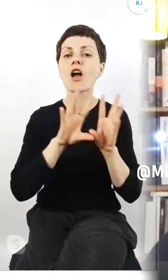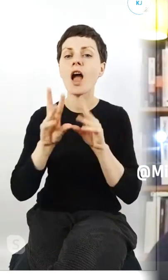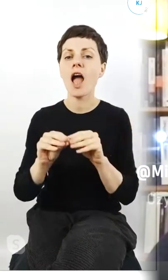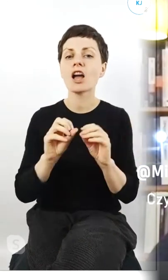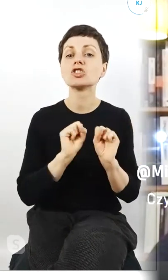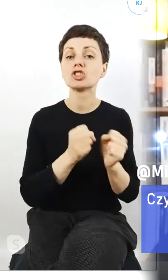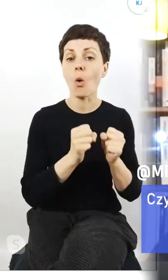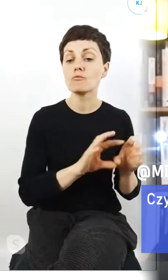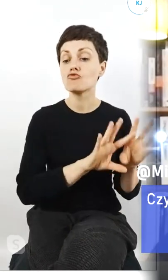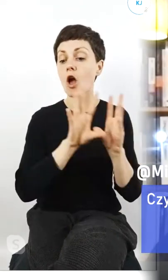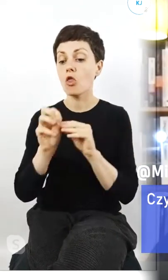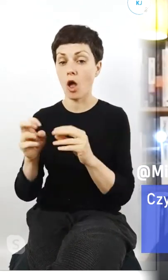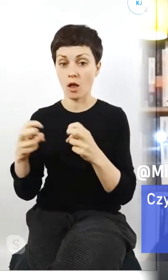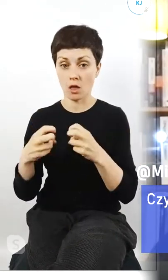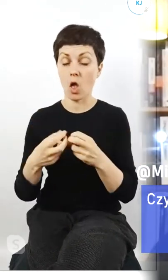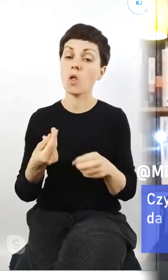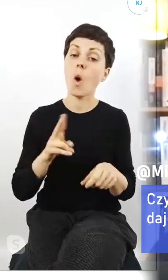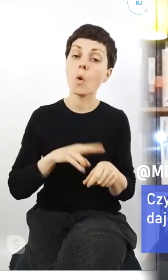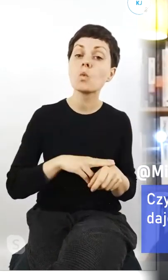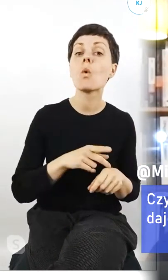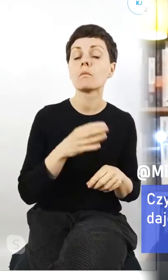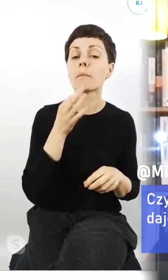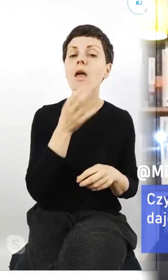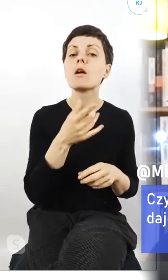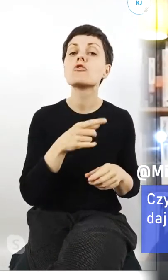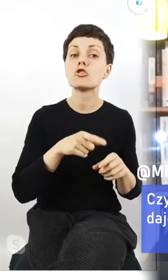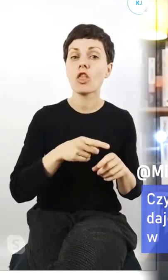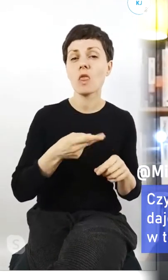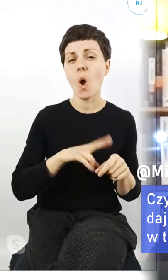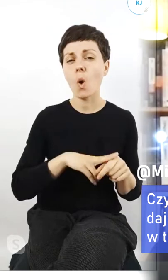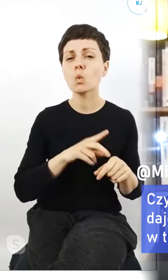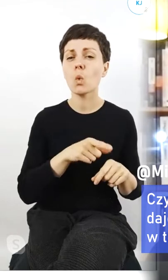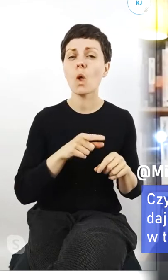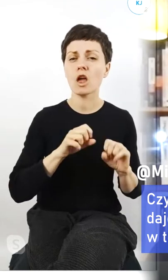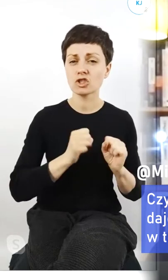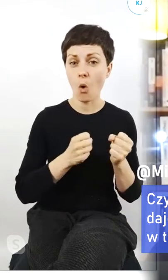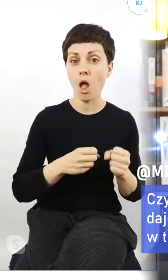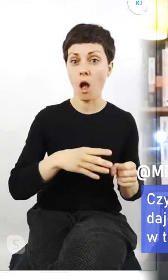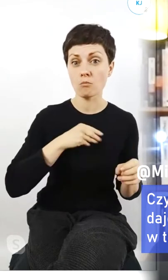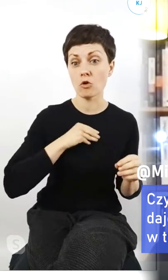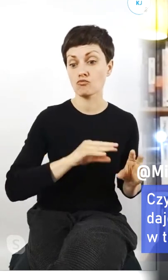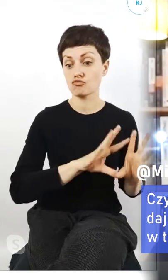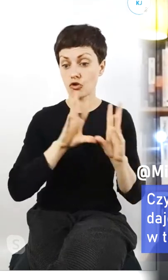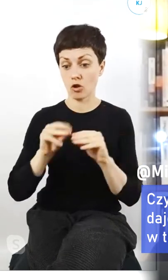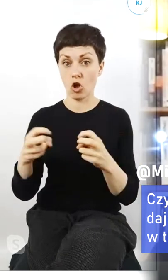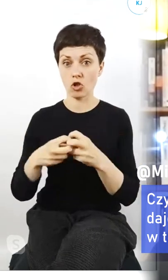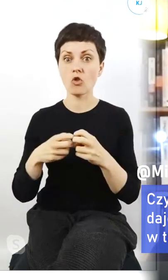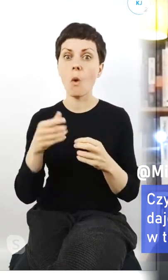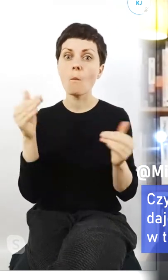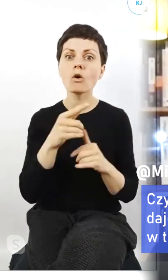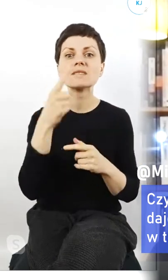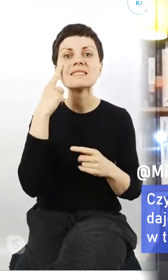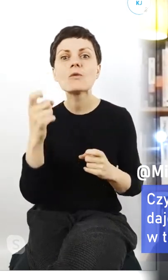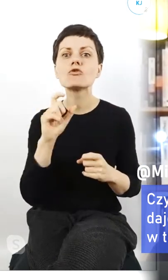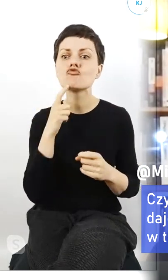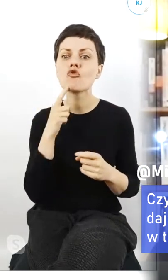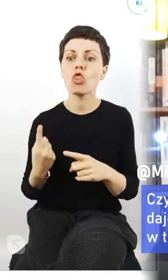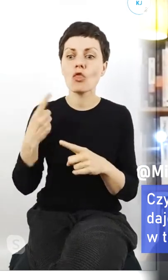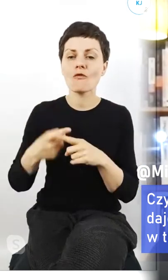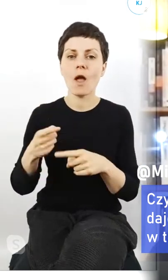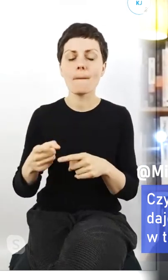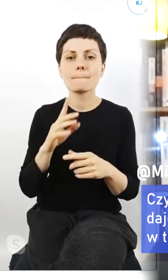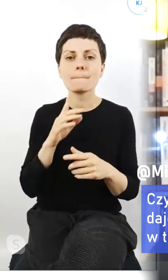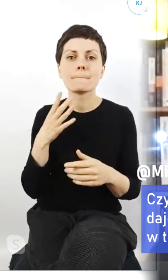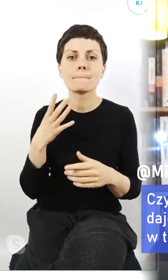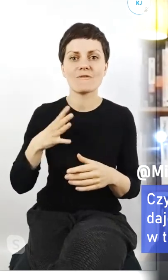jest takie, czy przeniesienie niektórych działań do internetu daje jakieś nowe możliwości. Jakie zalety widzicie w tej działalności internetowej online?